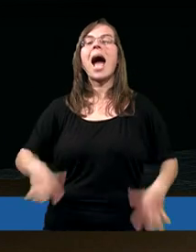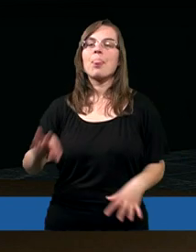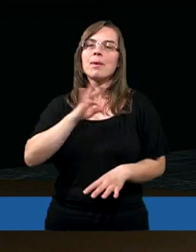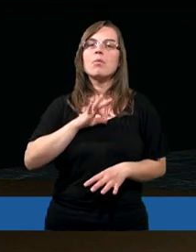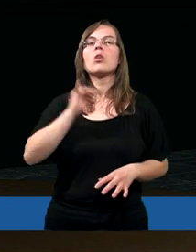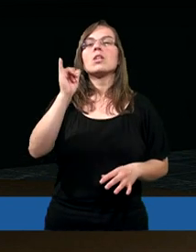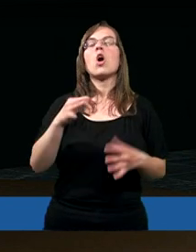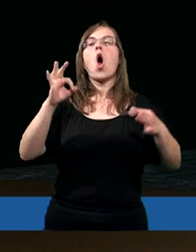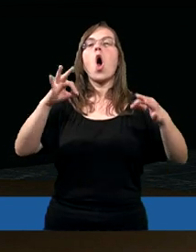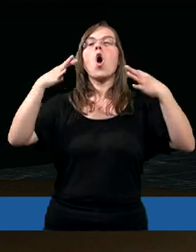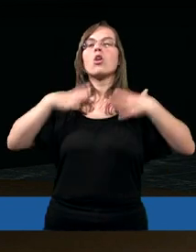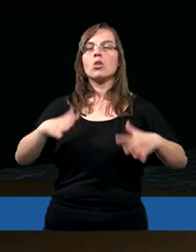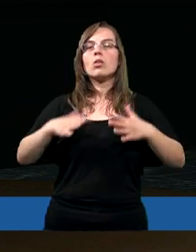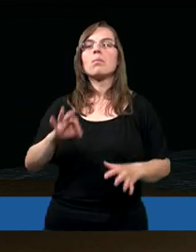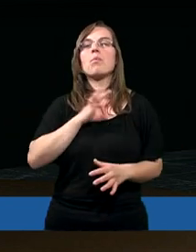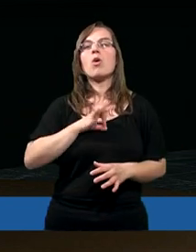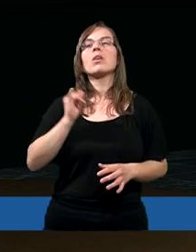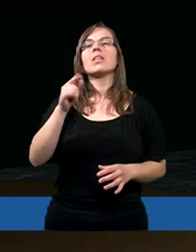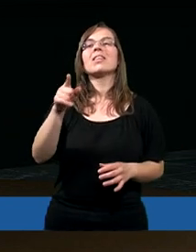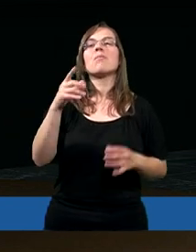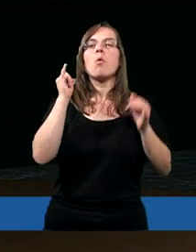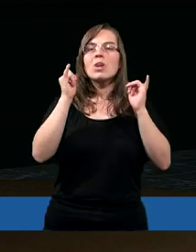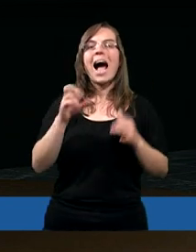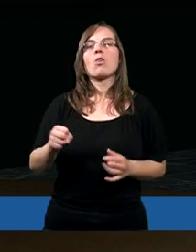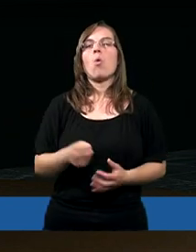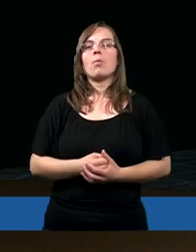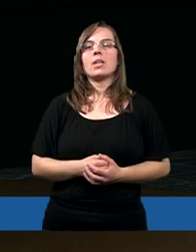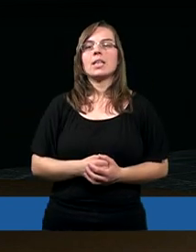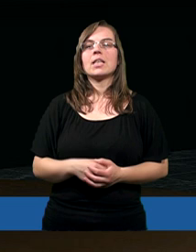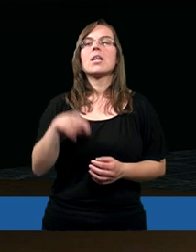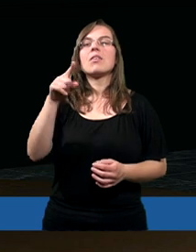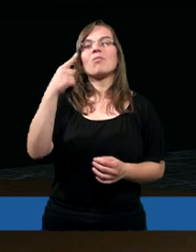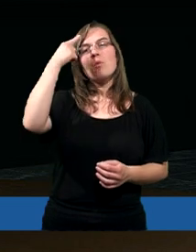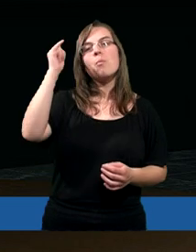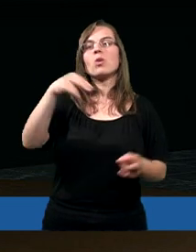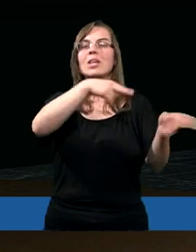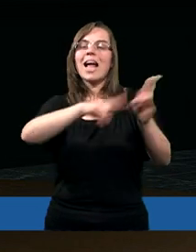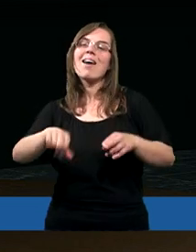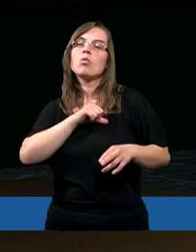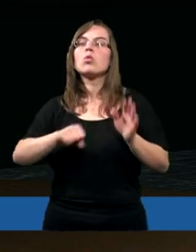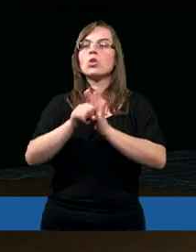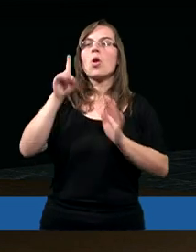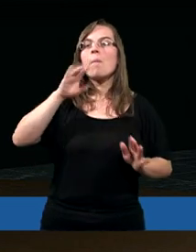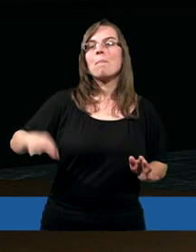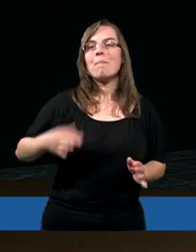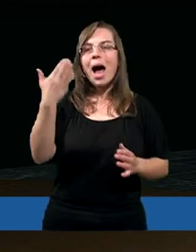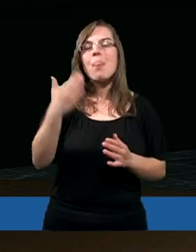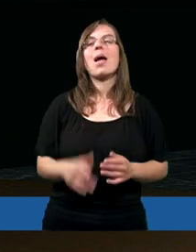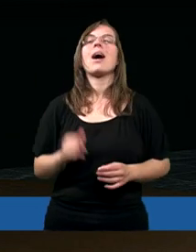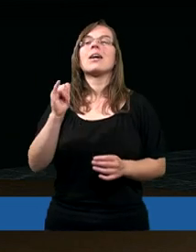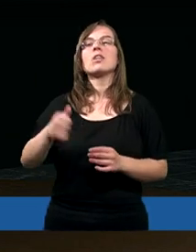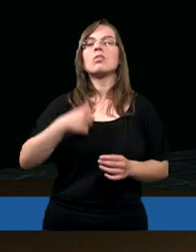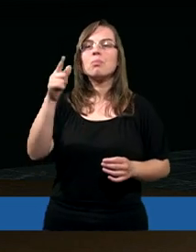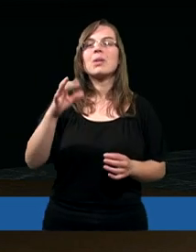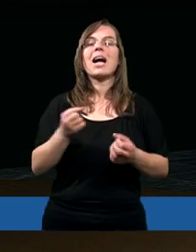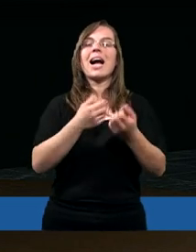moje i o suknię moją los rzucają. Wspomną i nawrócą się do Pana wszystkie krańce